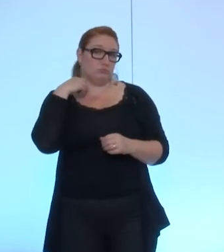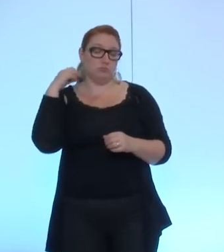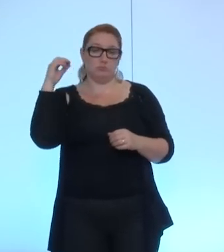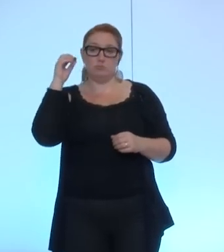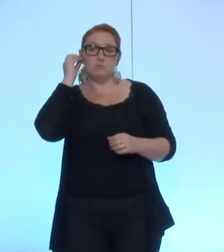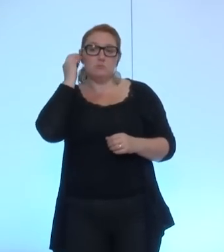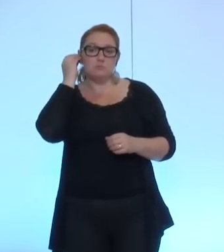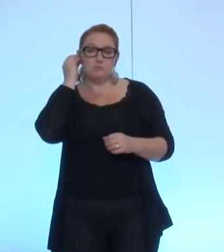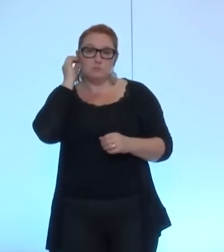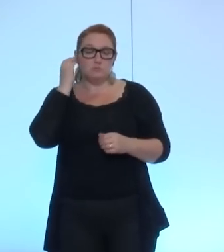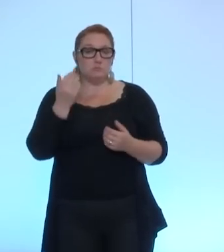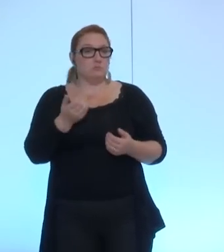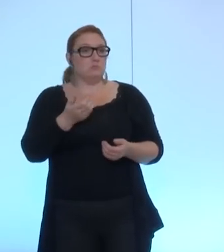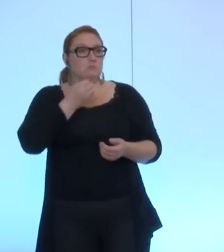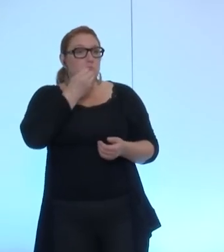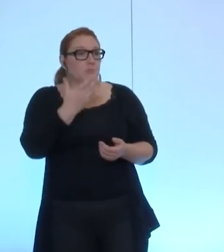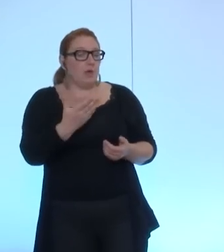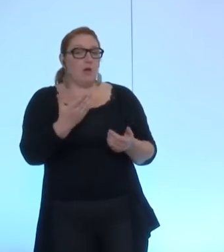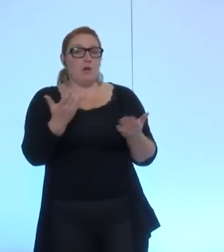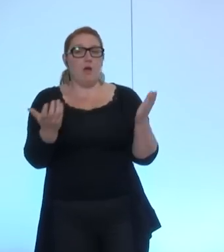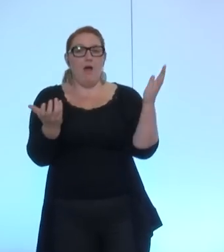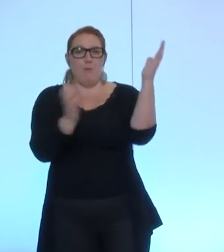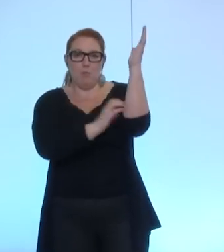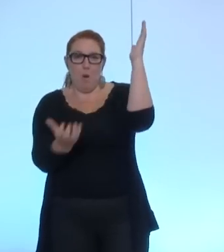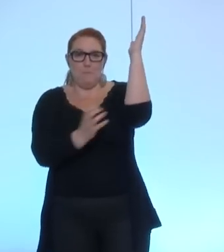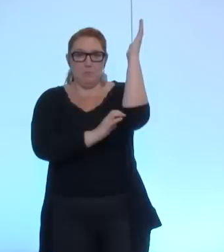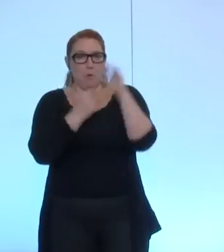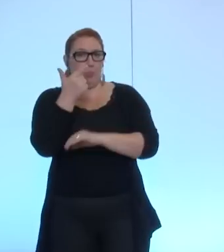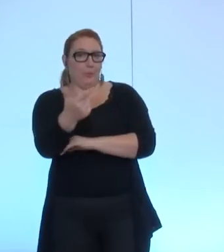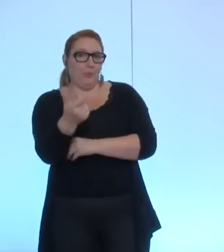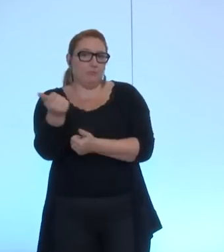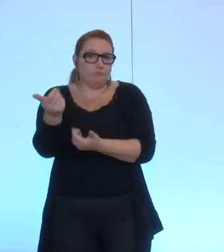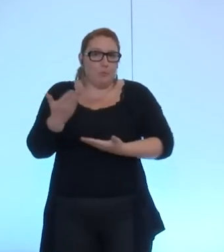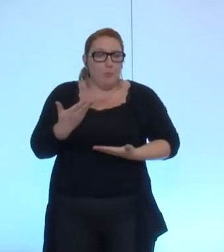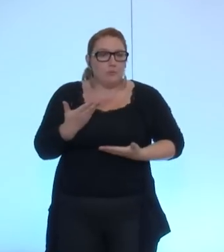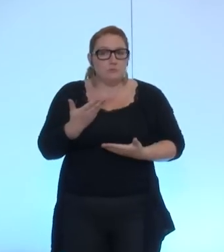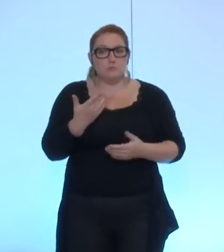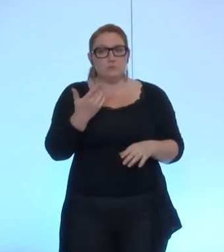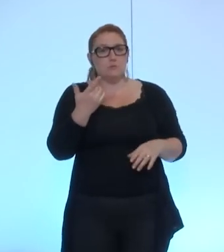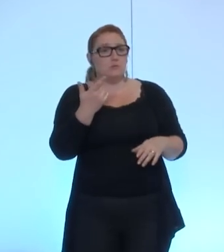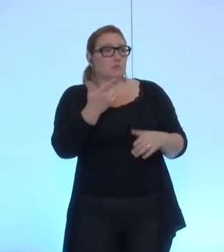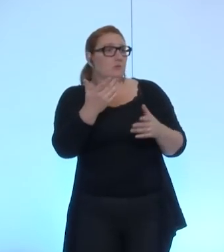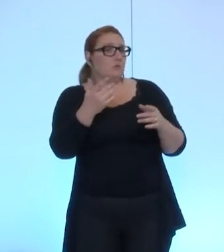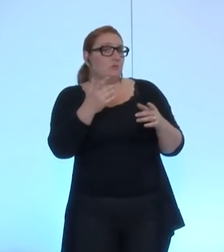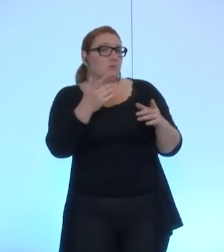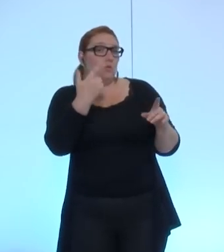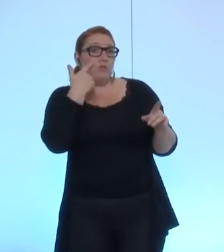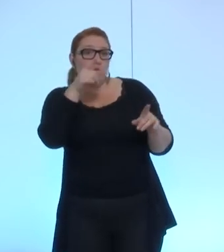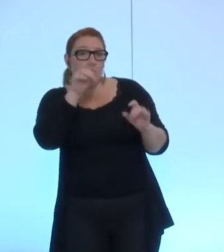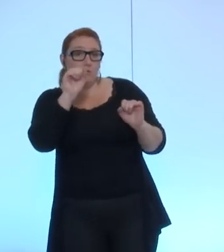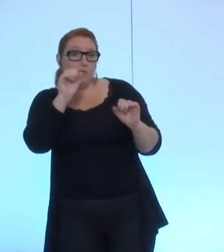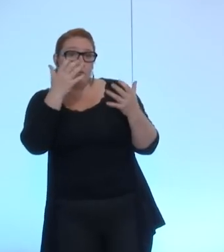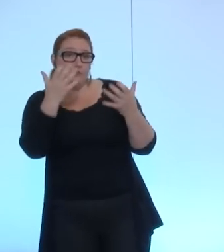Très bien. Nous sommes d'ailleurs saisis de deux amendements. Donc peut-être, vous me direz, si vous faites le choix de défendre des amendements